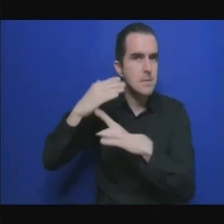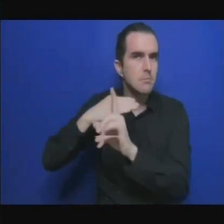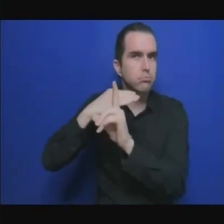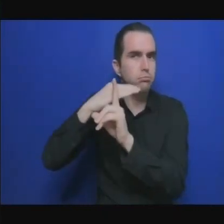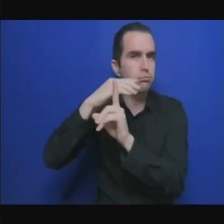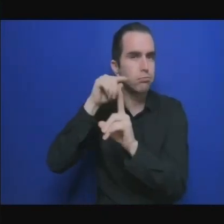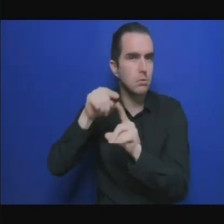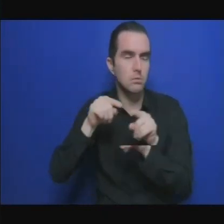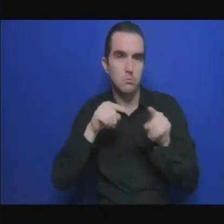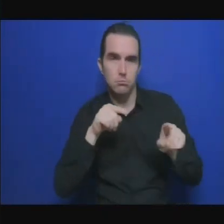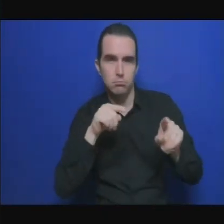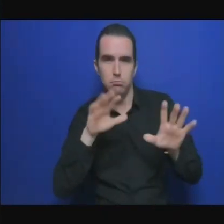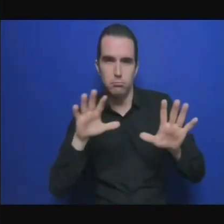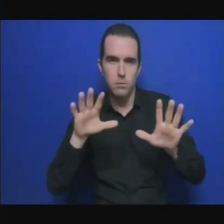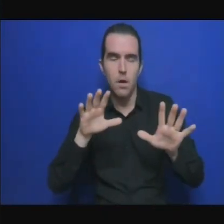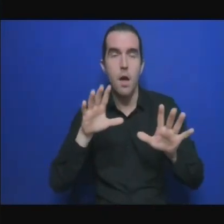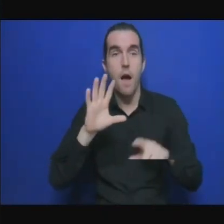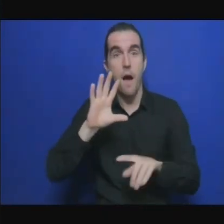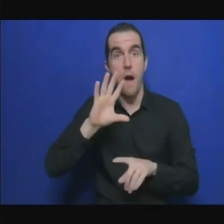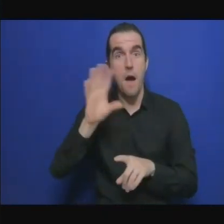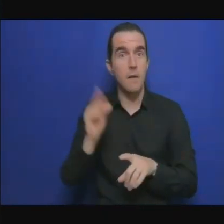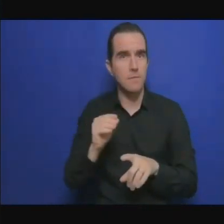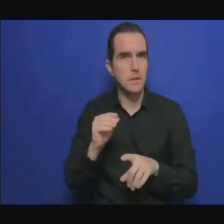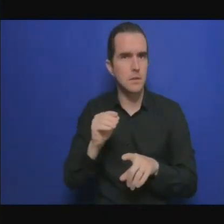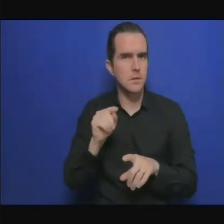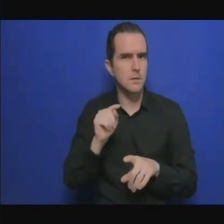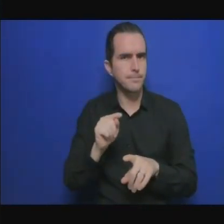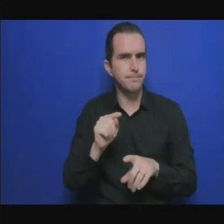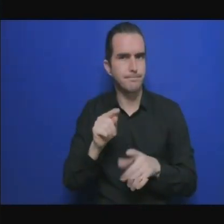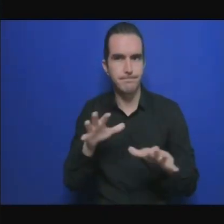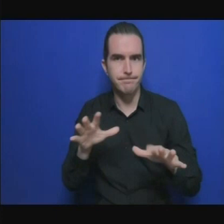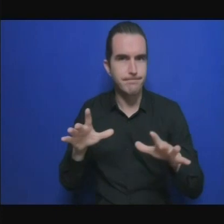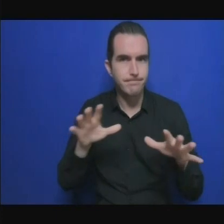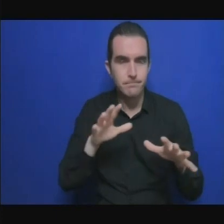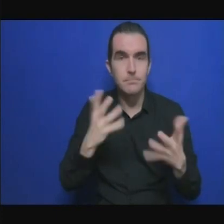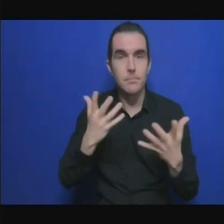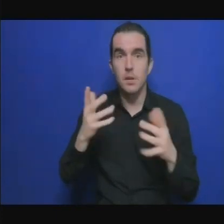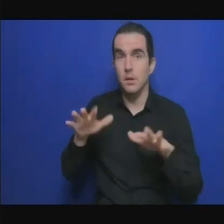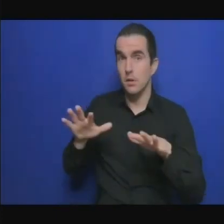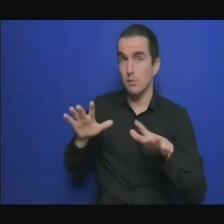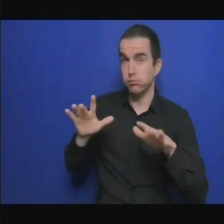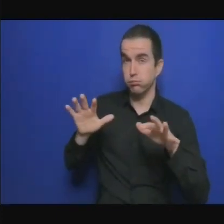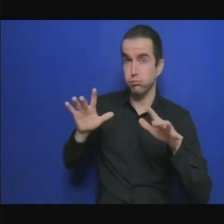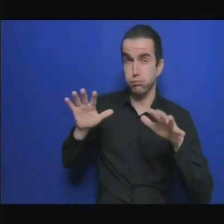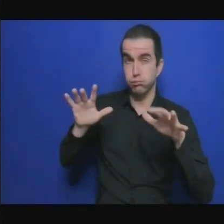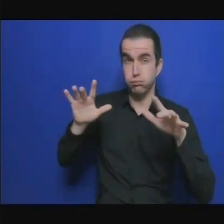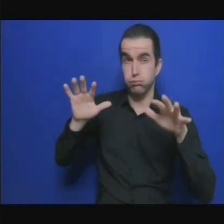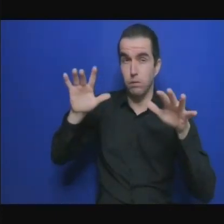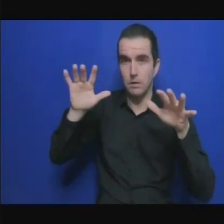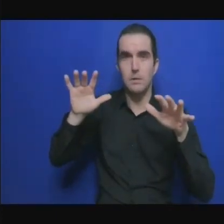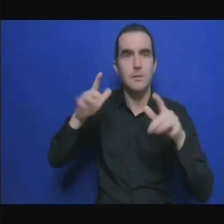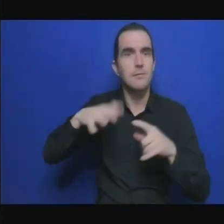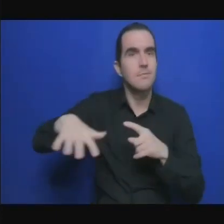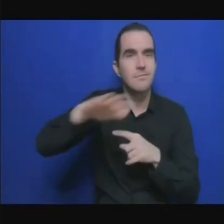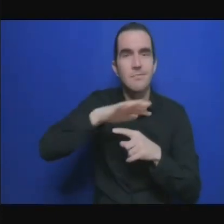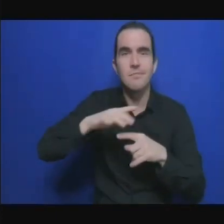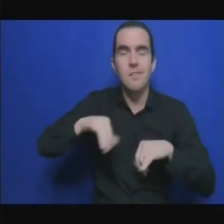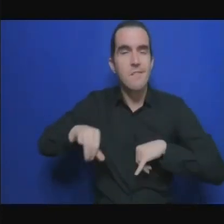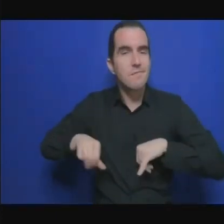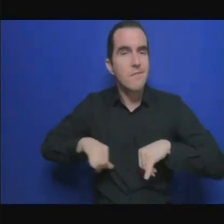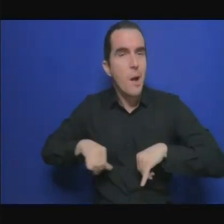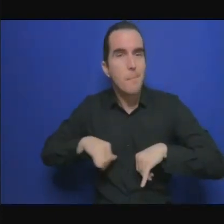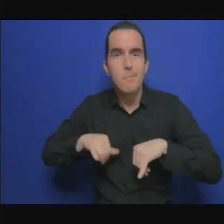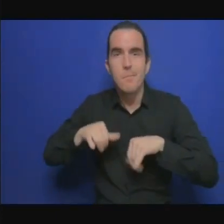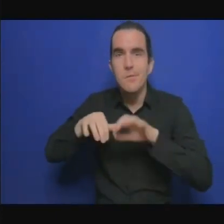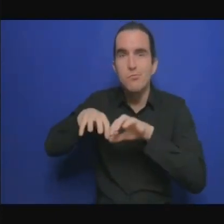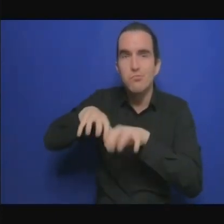on a là une fenêtre pour l'Afrique de participer à la lutte contre le réchauffement global en mettant en œuvre aussi des